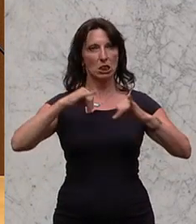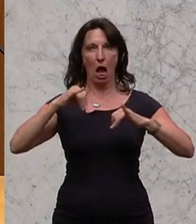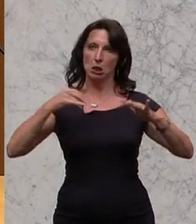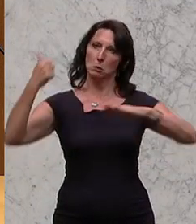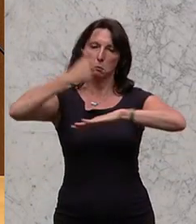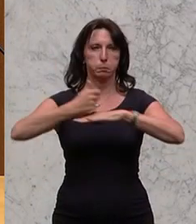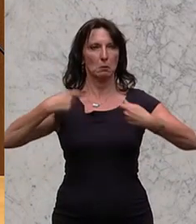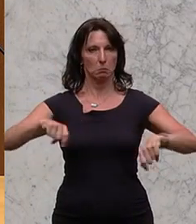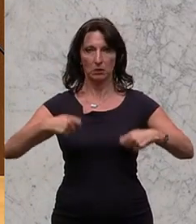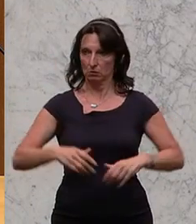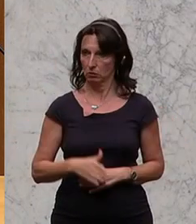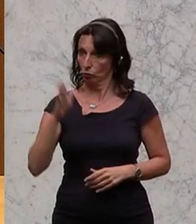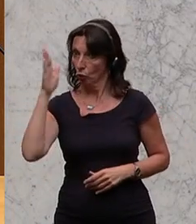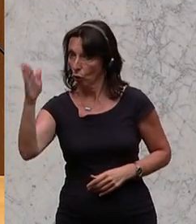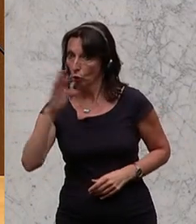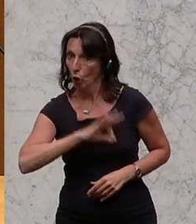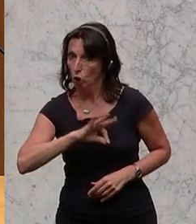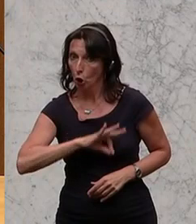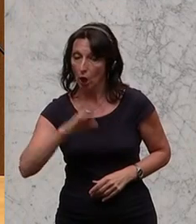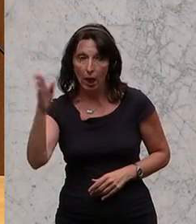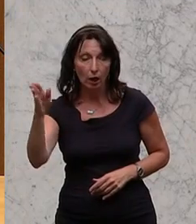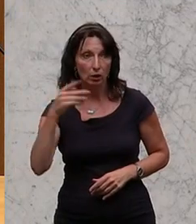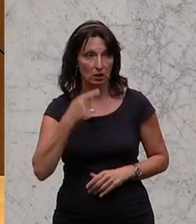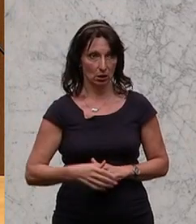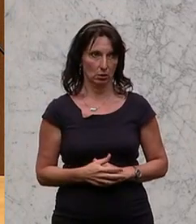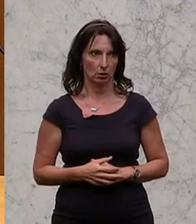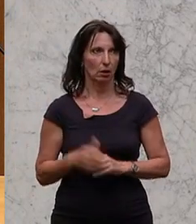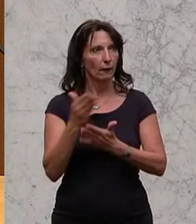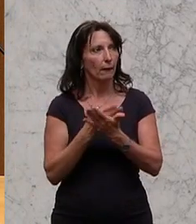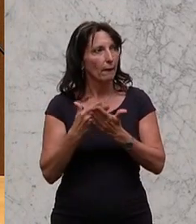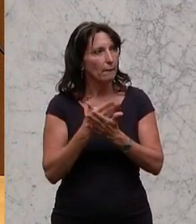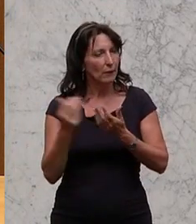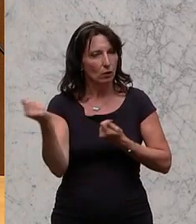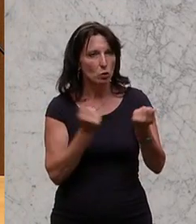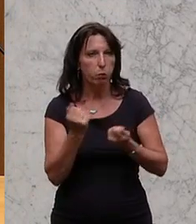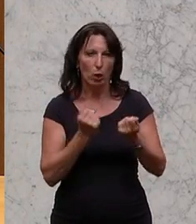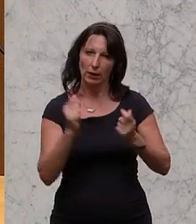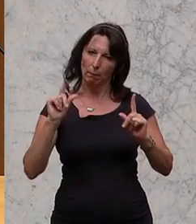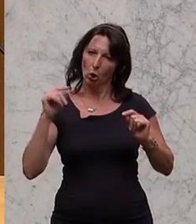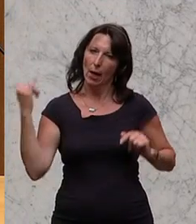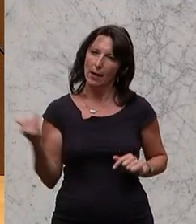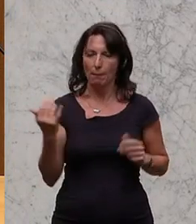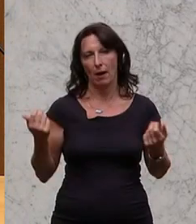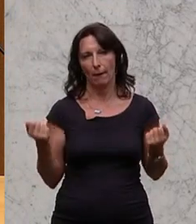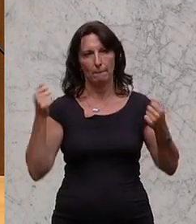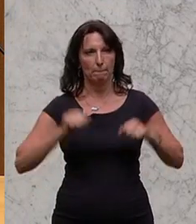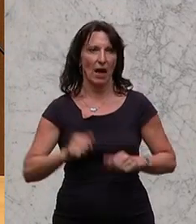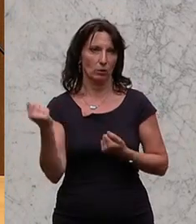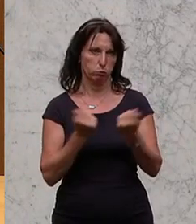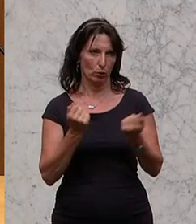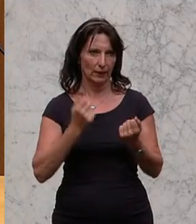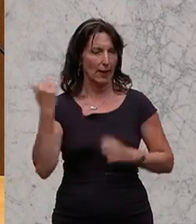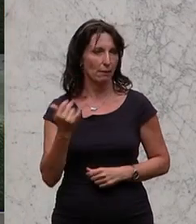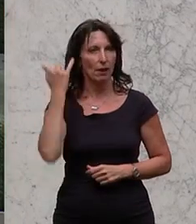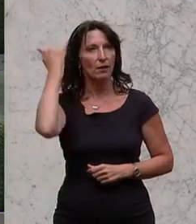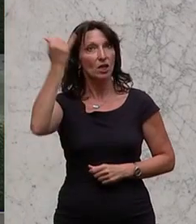Und Karl-Heinz Töchterle, wenn du hier philosophierst, dass Bildungspolitik immer Machtpolitik ist und immer Ideologie, dann